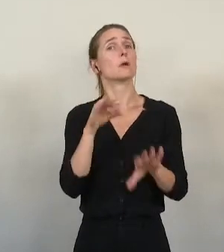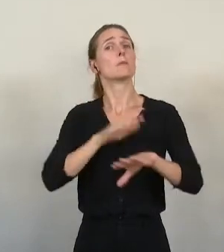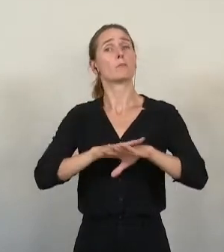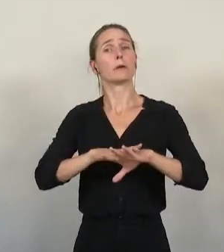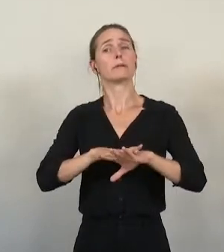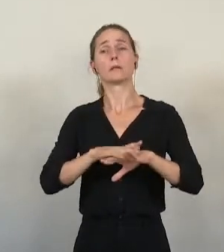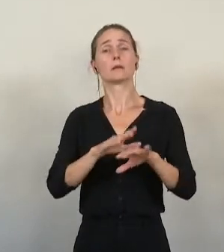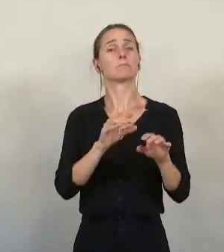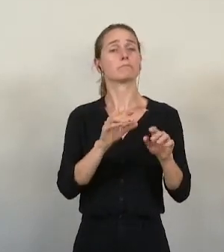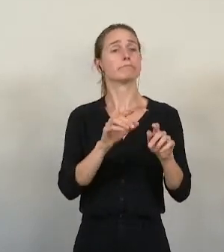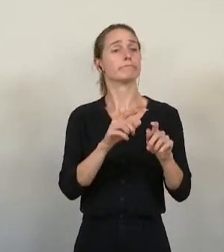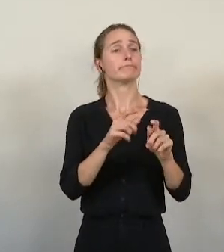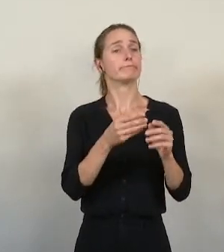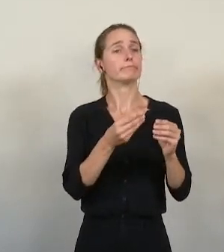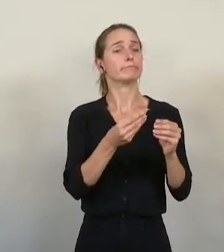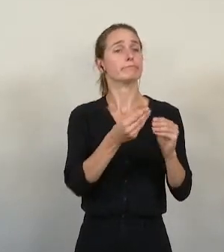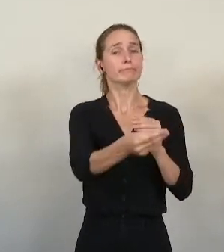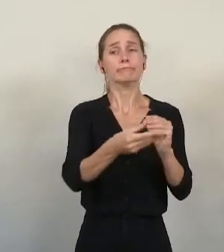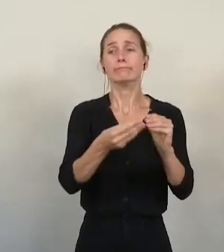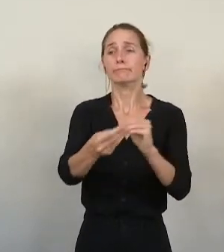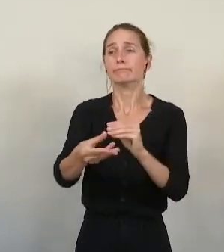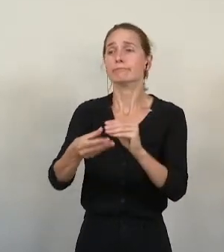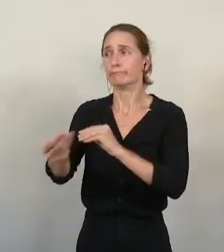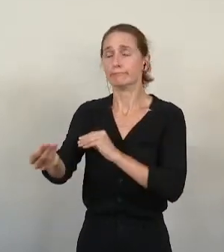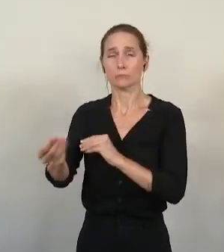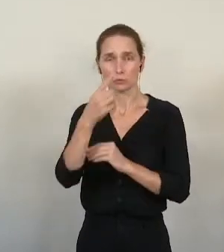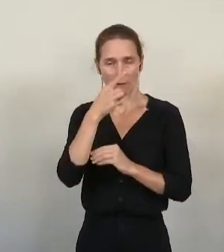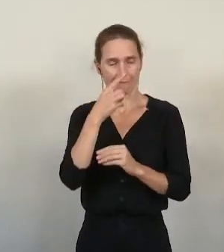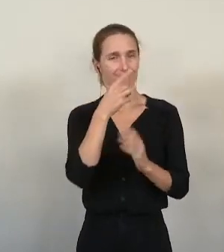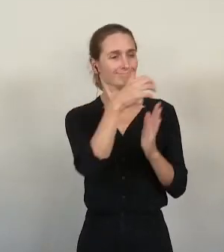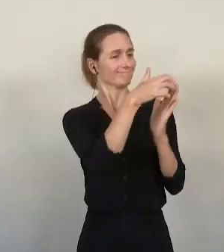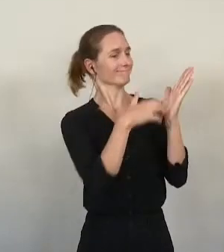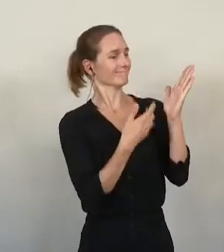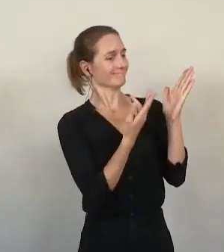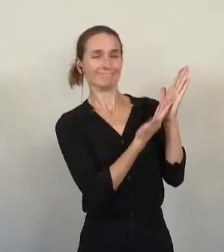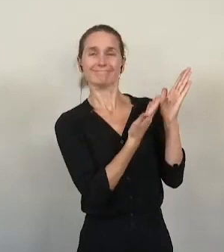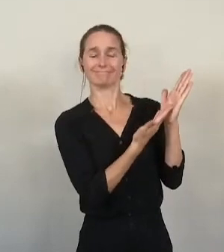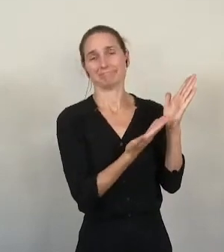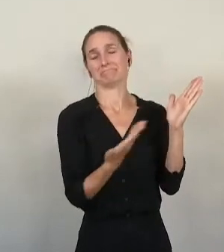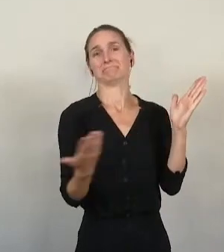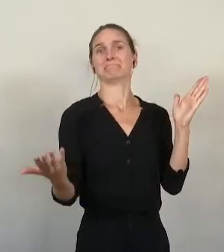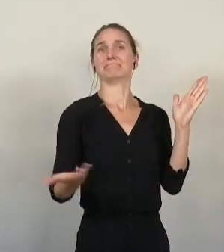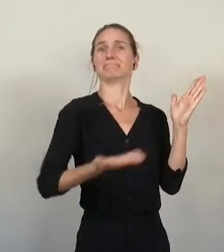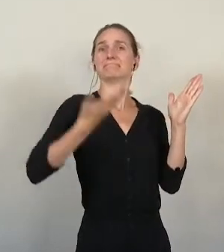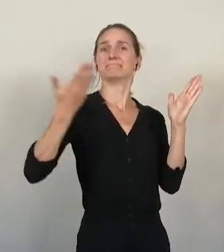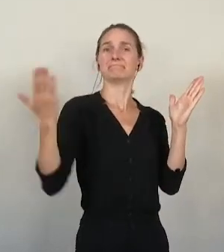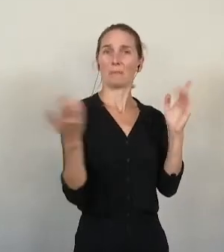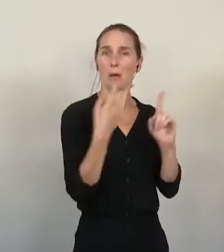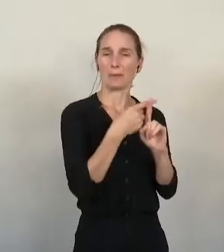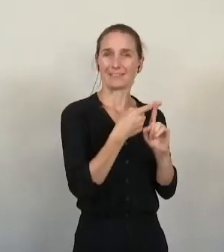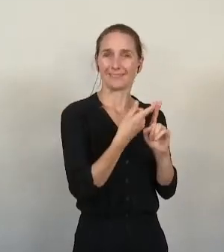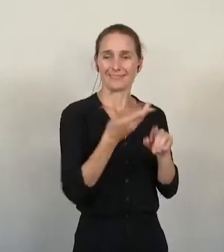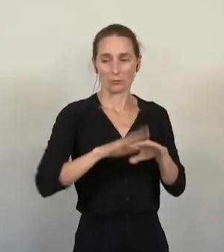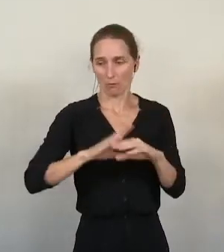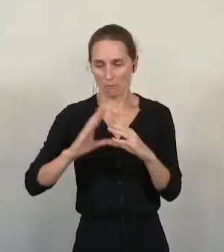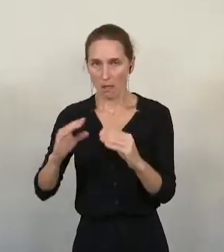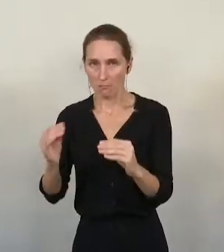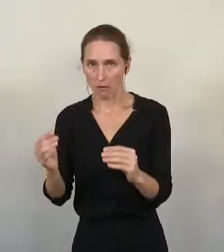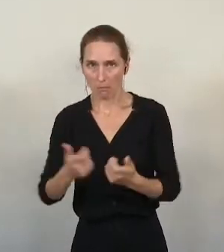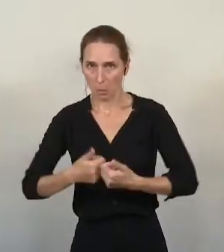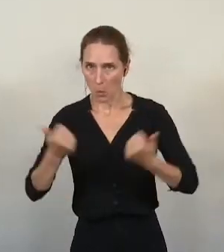sur le papier, semble louable et pleine de bonnes intentions, mais est en réalité complètement contre-productive.